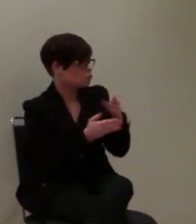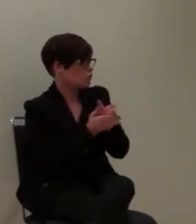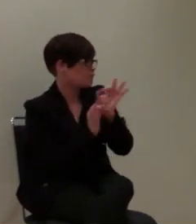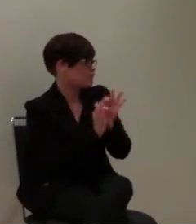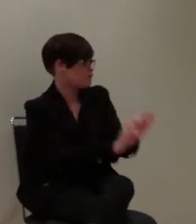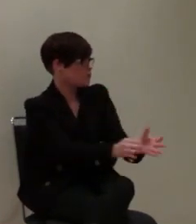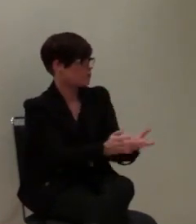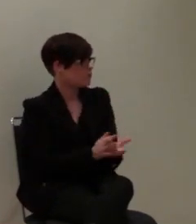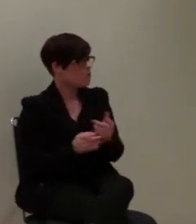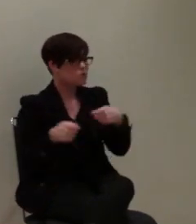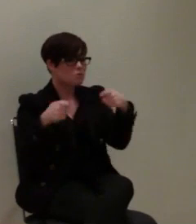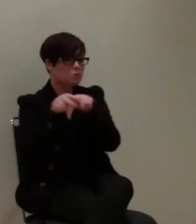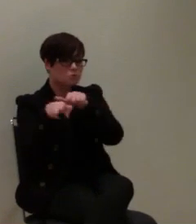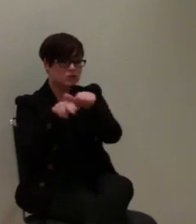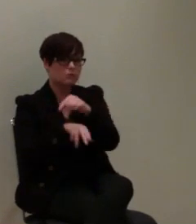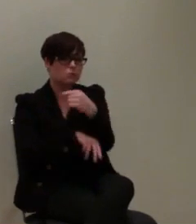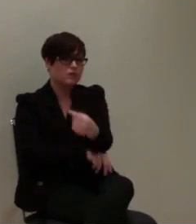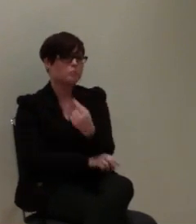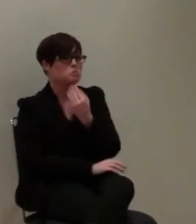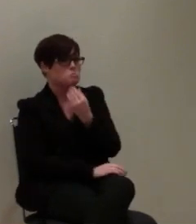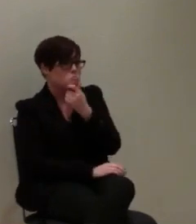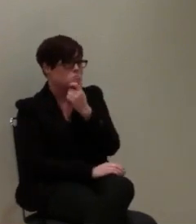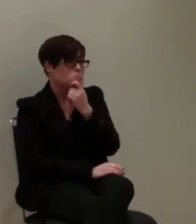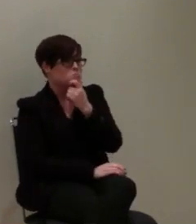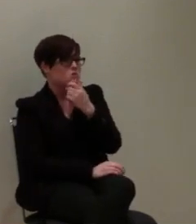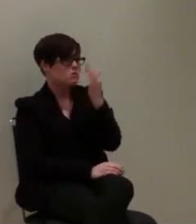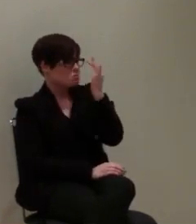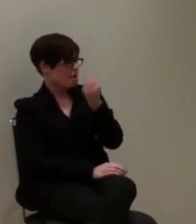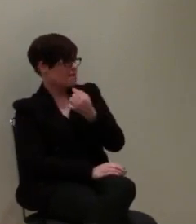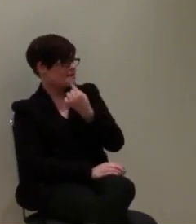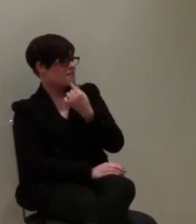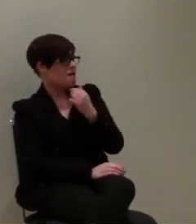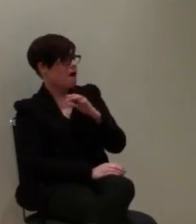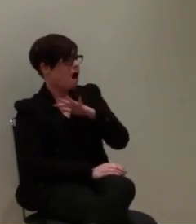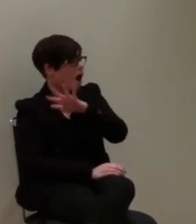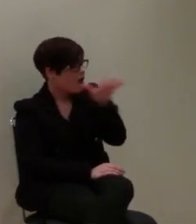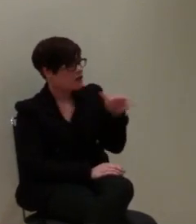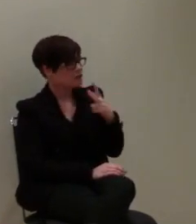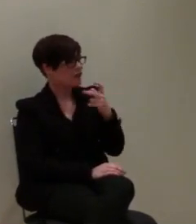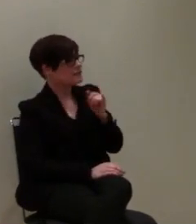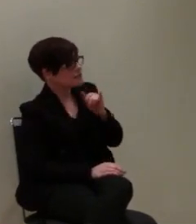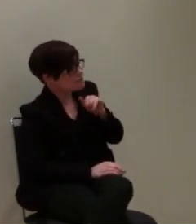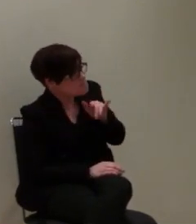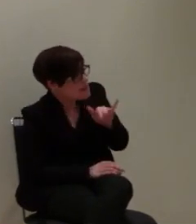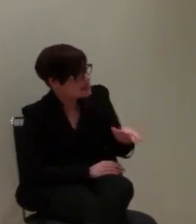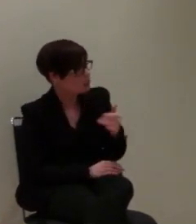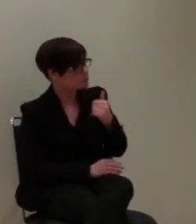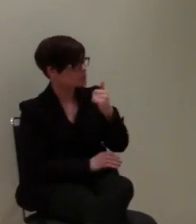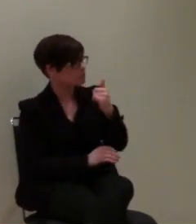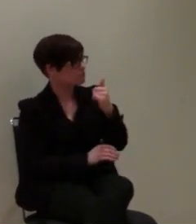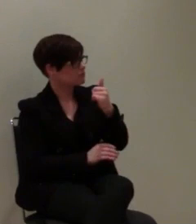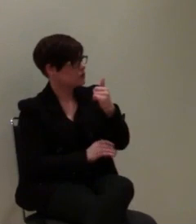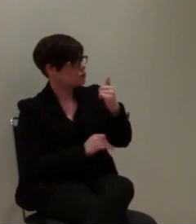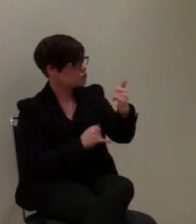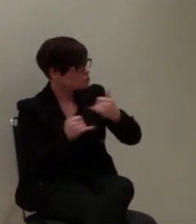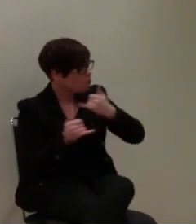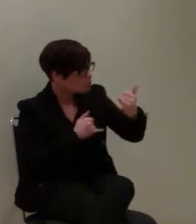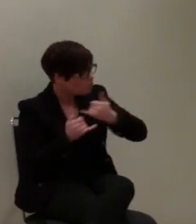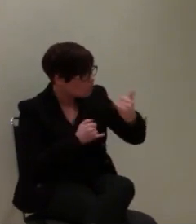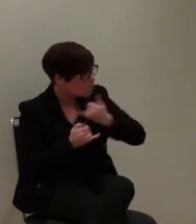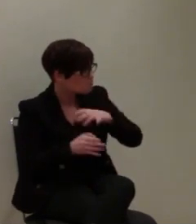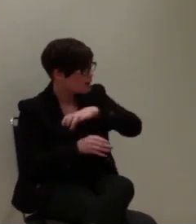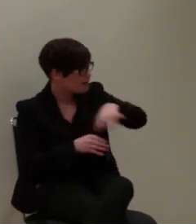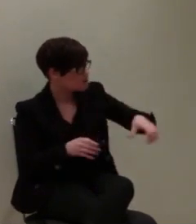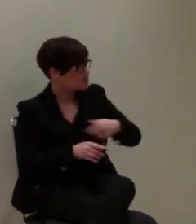Bundesregierung sich jetzt überlegt hat, war, dass alle 30 Millionen Notrufe, die jährlich bei den Leitstellen